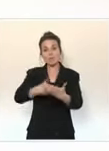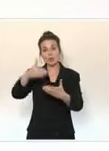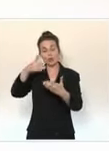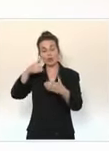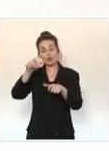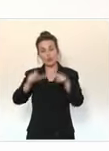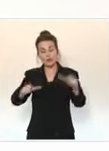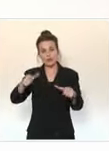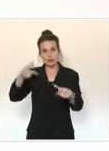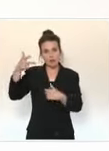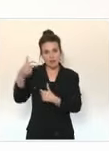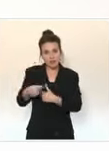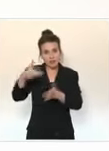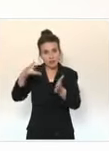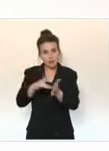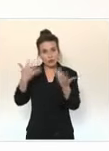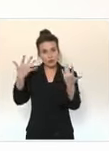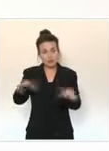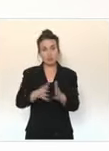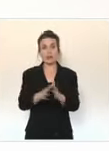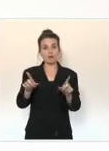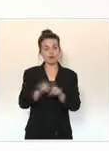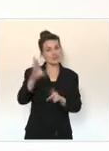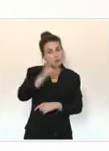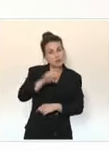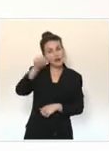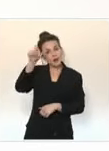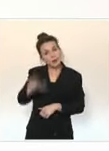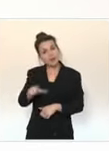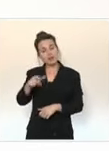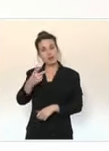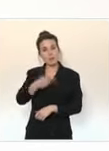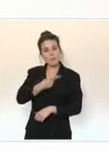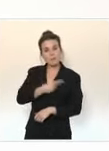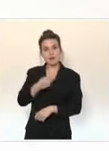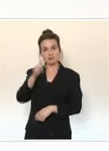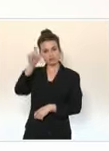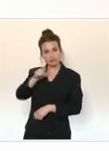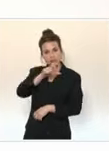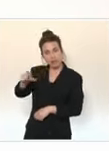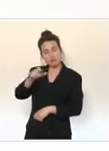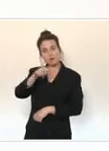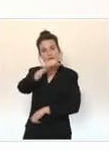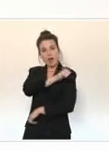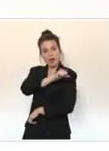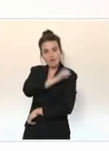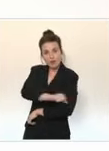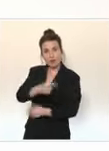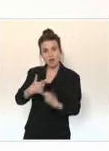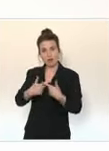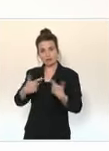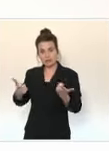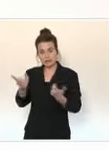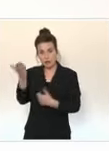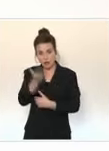pas, ce sont les dizaines de milliers de médecins, de pharmaciens, d'infirmières, d'infirmiers qui ont commandé et continuent de commander